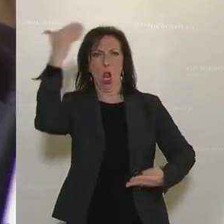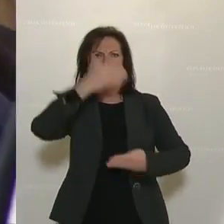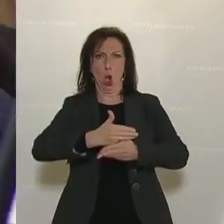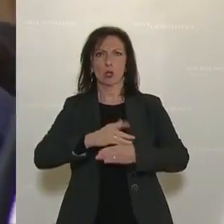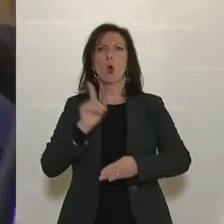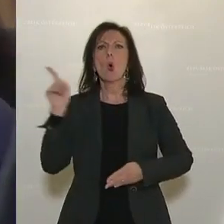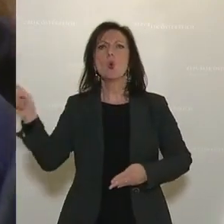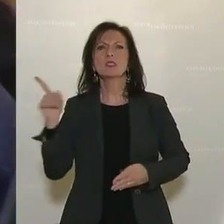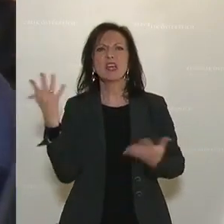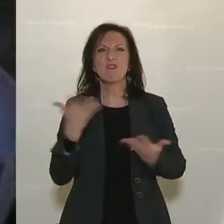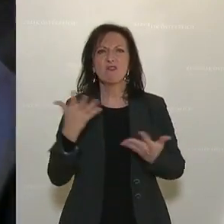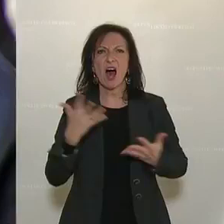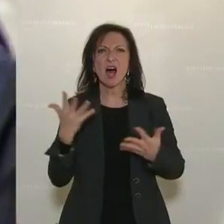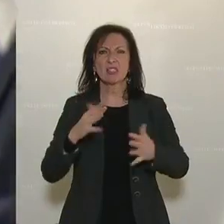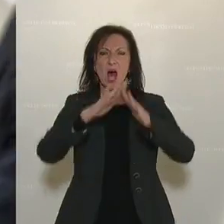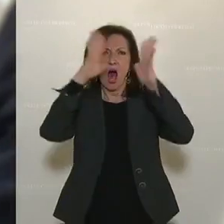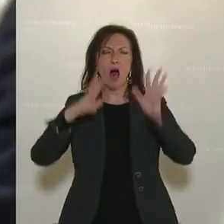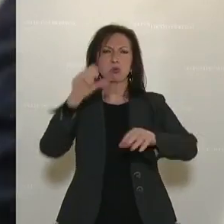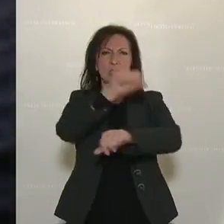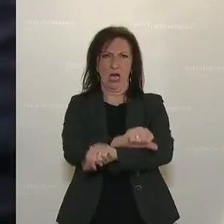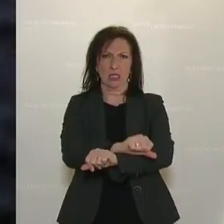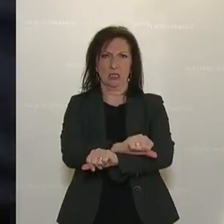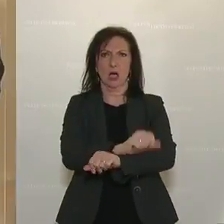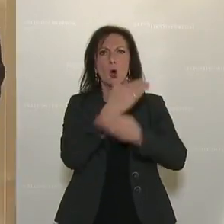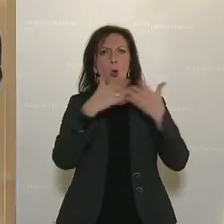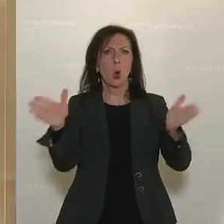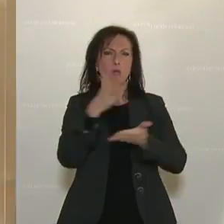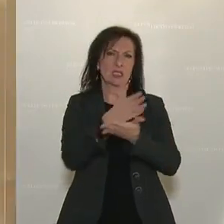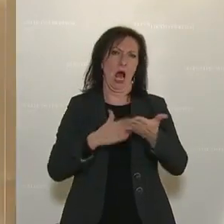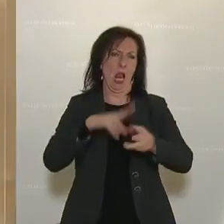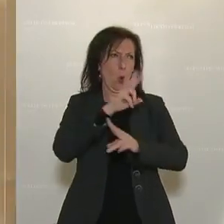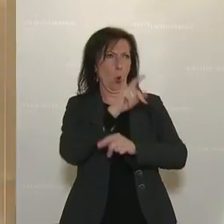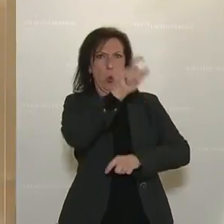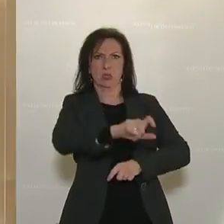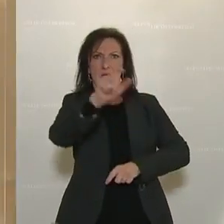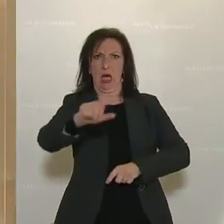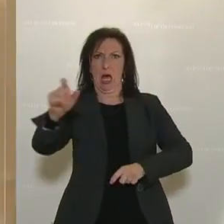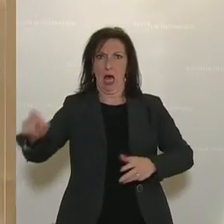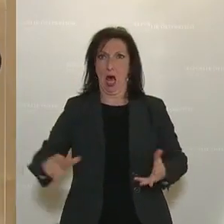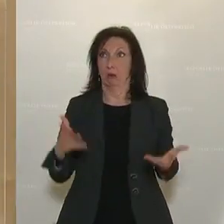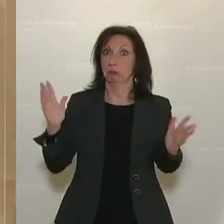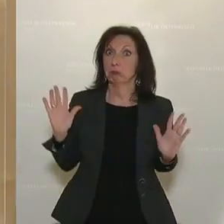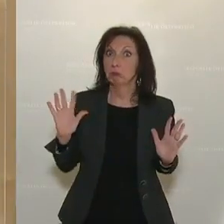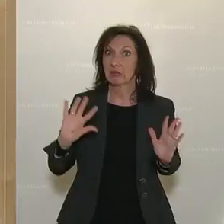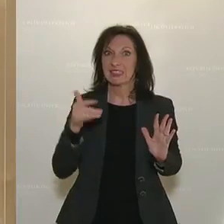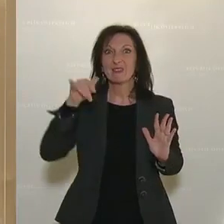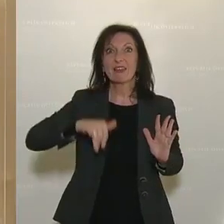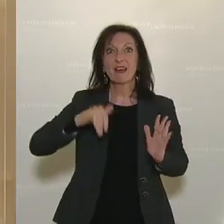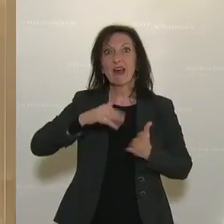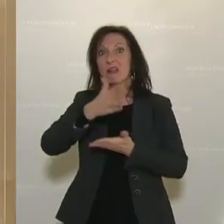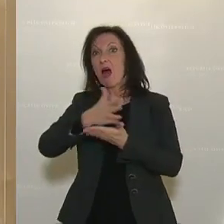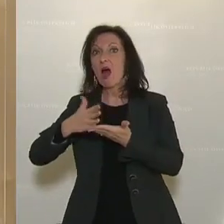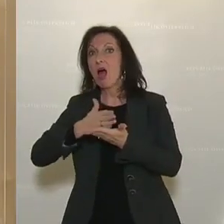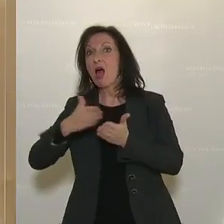Hausarrests für weite Teile der österreichischen Bevölkerung, die sich nicht an der von Ihnen offenbar für die zweite Jännerhälfte